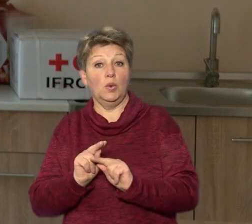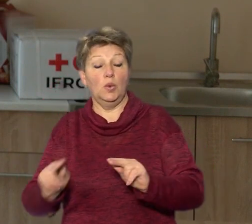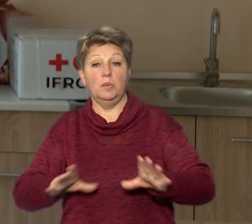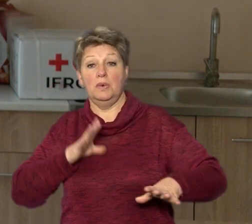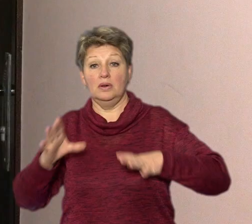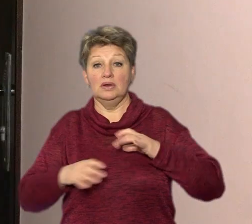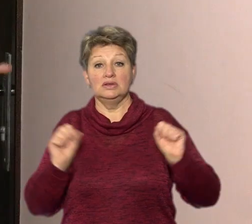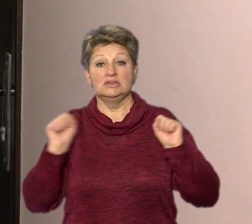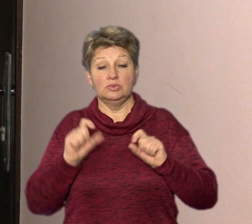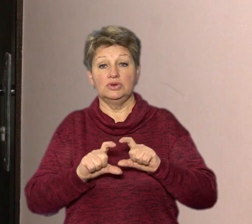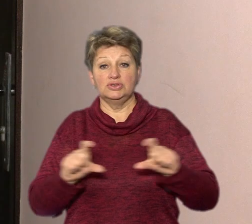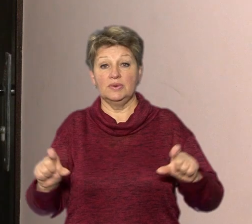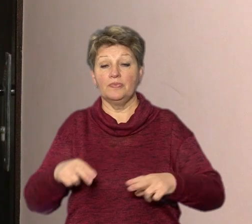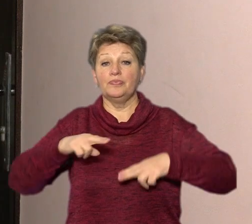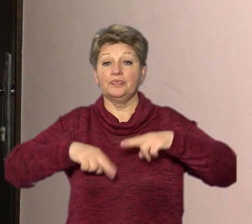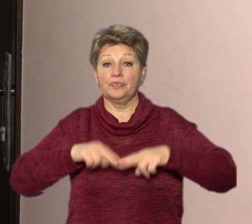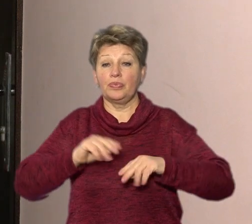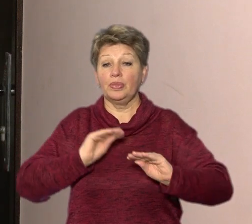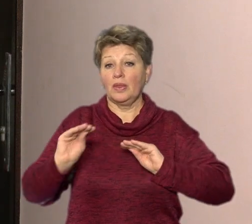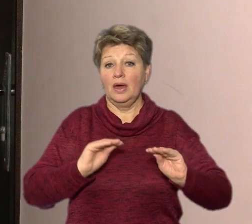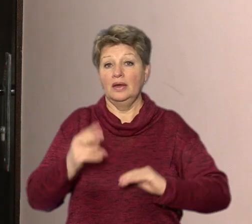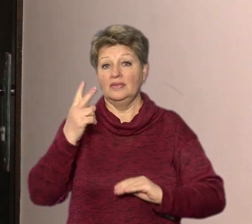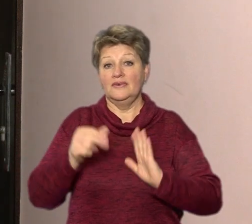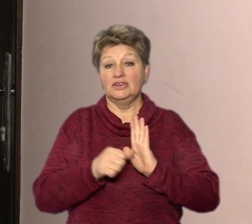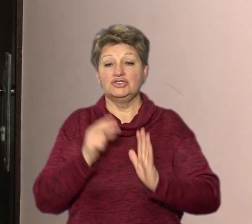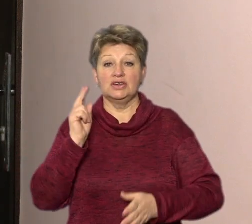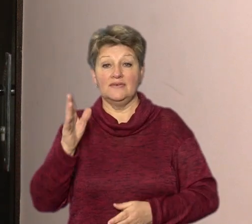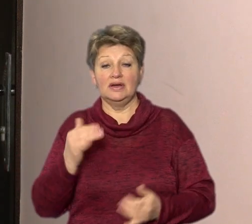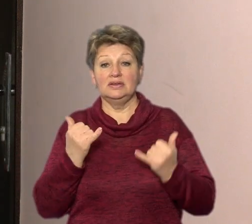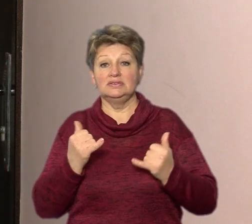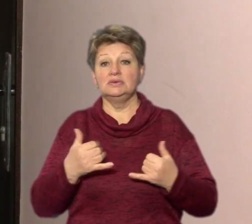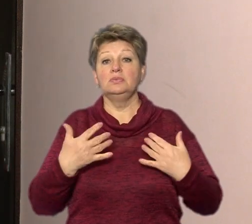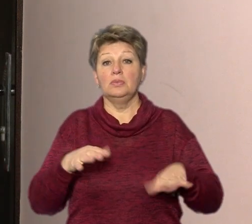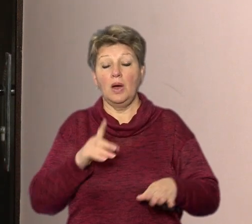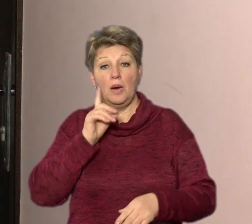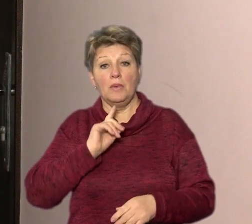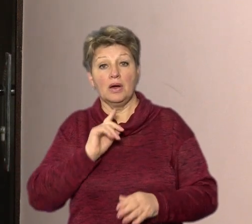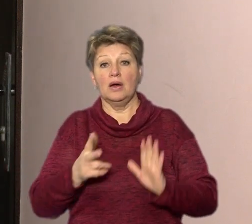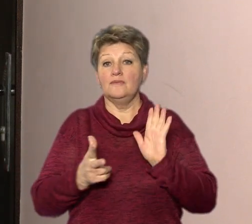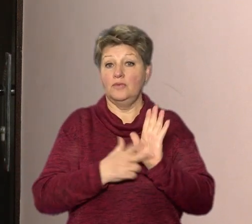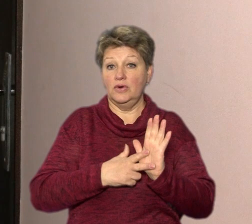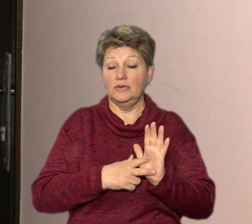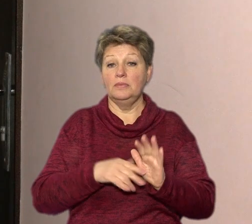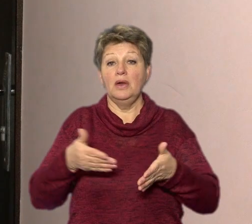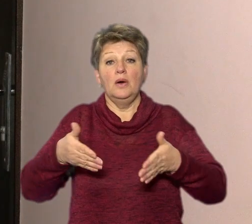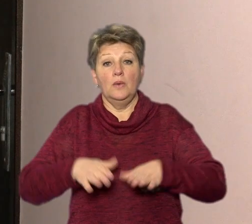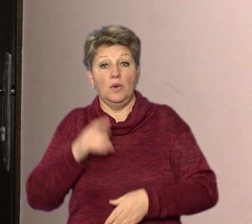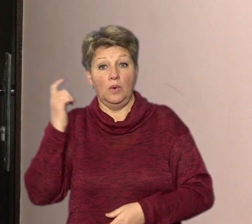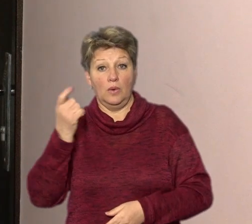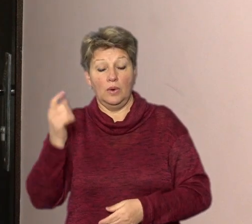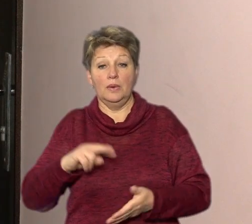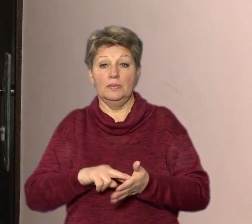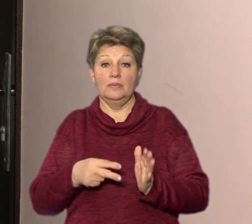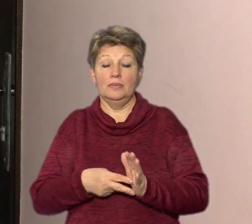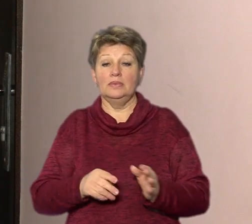спортивних шкіл. У будівлі облаштували 26 квартир, нині заселено 8. Решта господарів мають заїхати в них до кінця